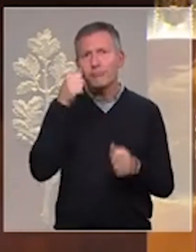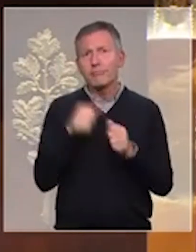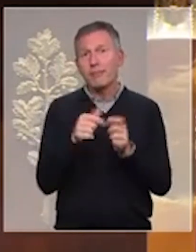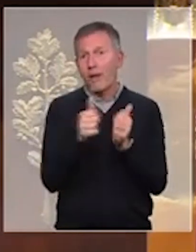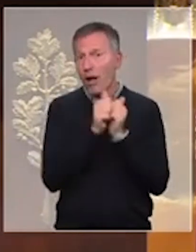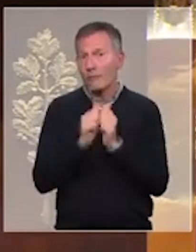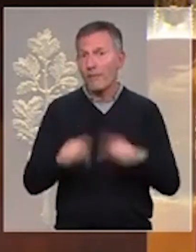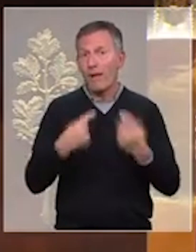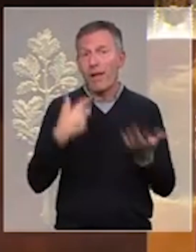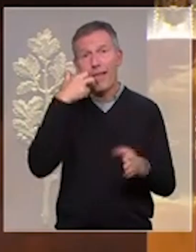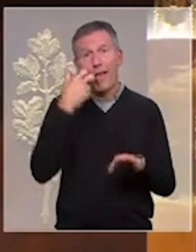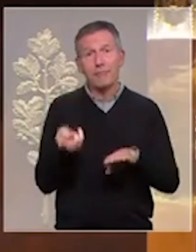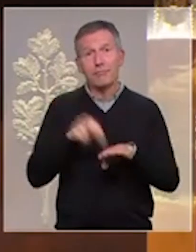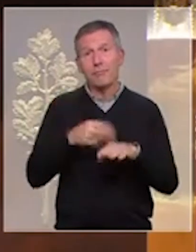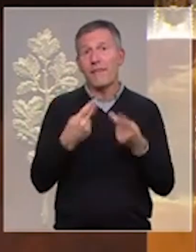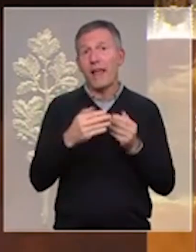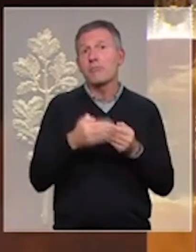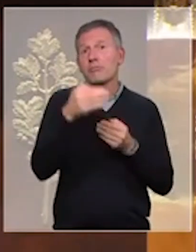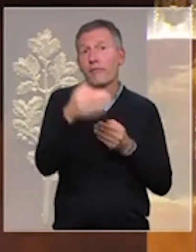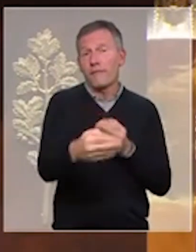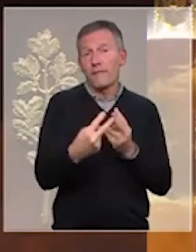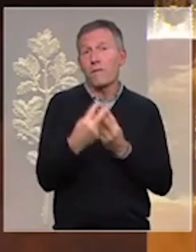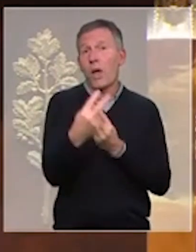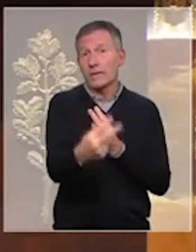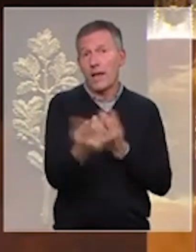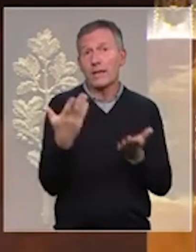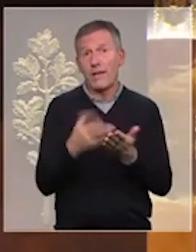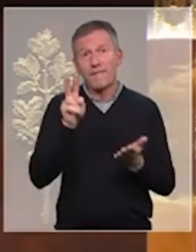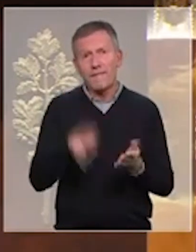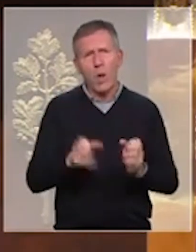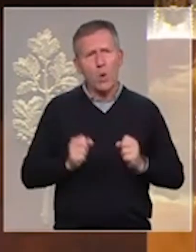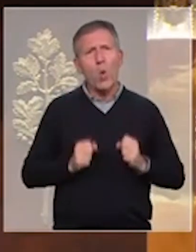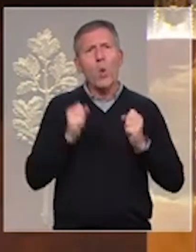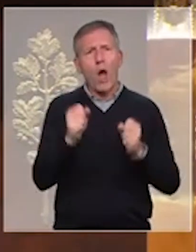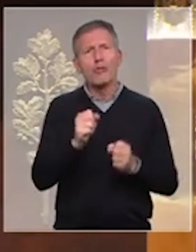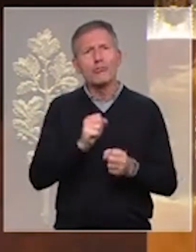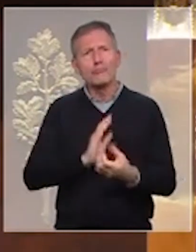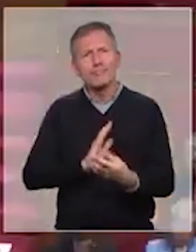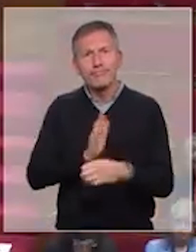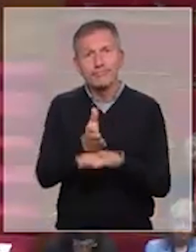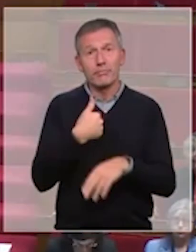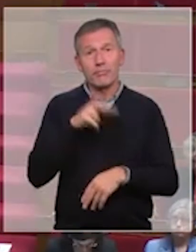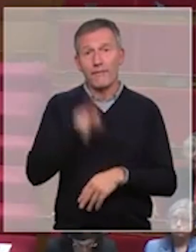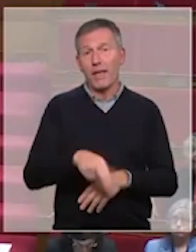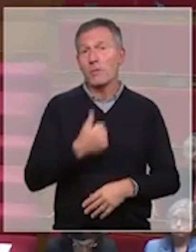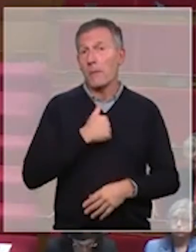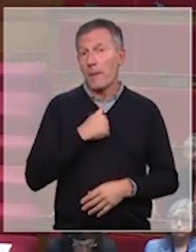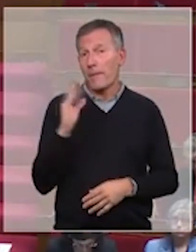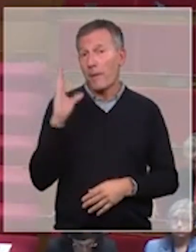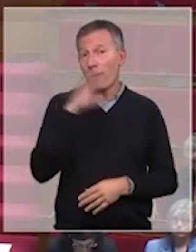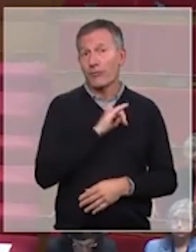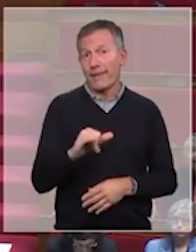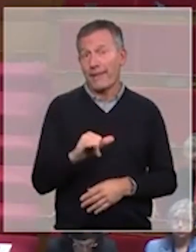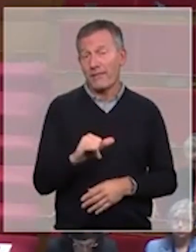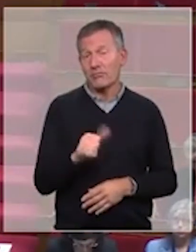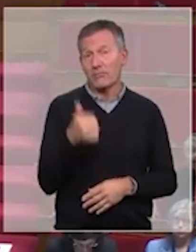en train dans la ville voisine de Chernihiv. C'était un acte de courage. Je n'oublierai jamais,